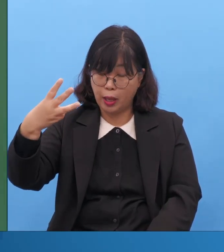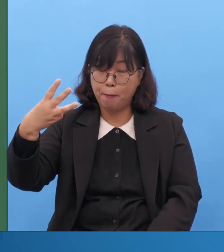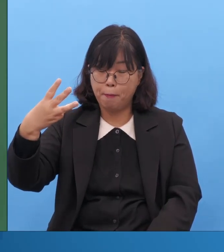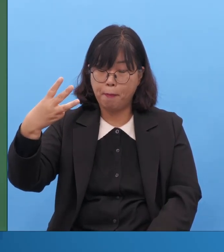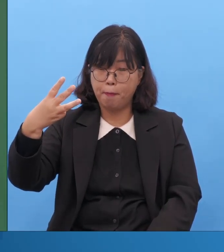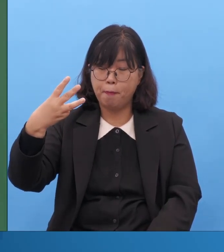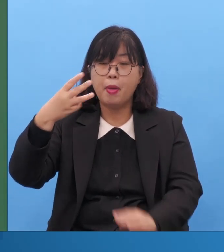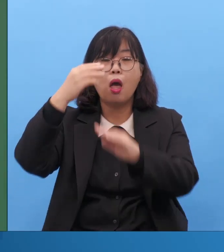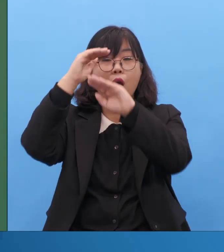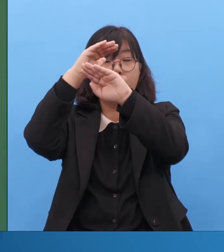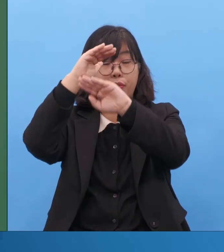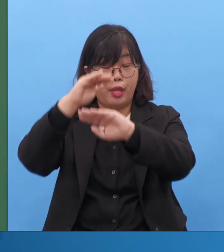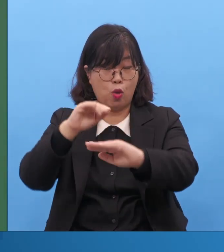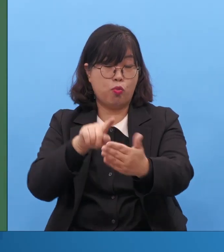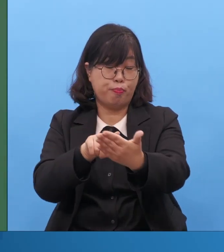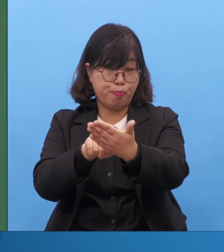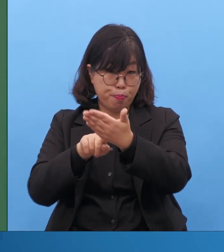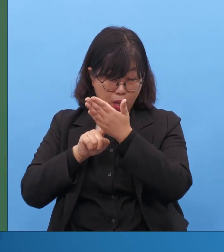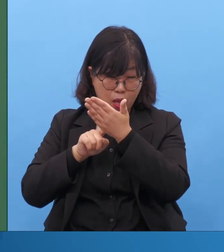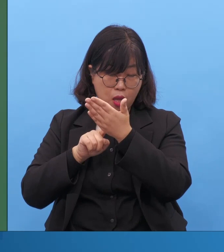이 플랫폼을 만들어낸 겁니다.